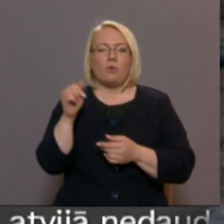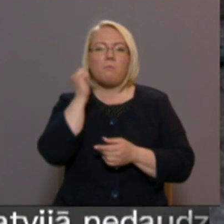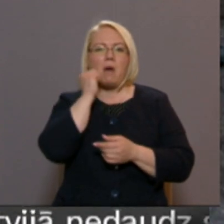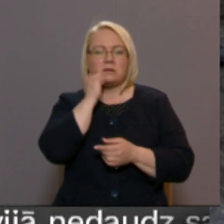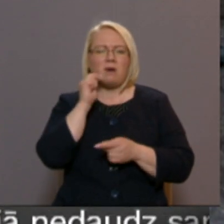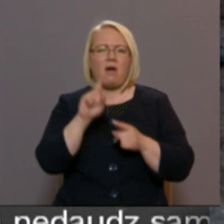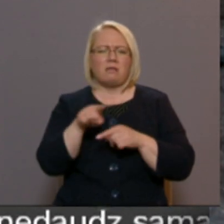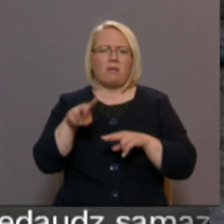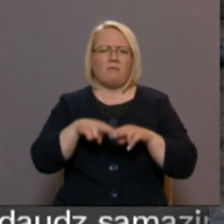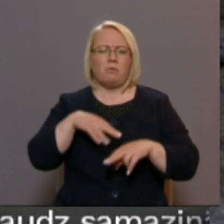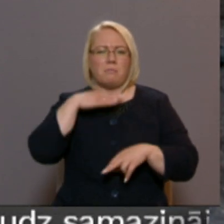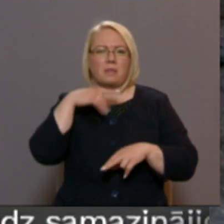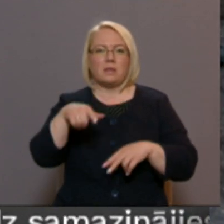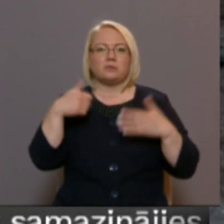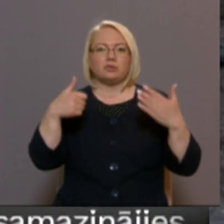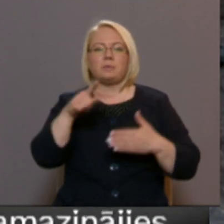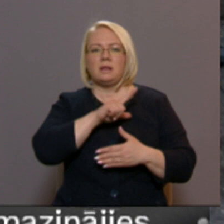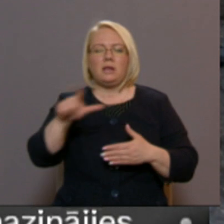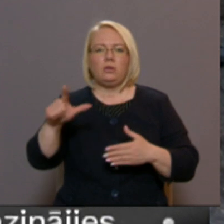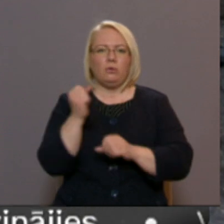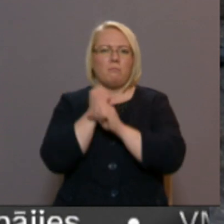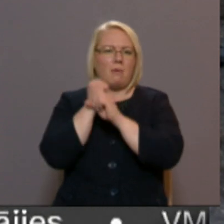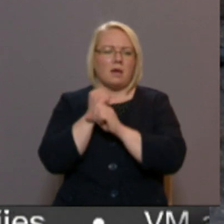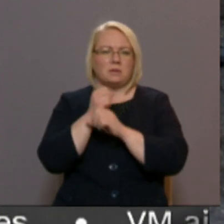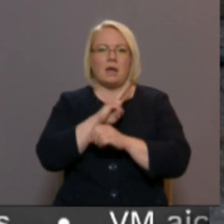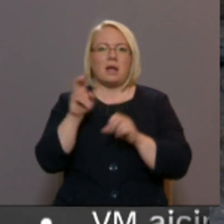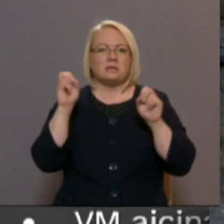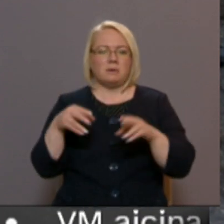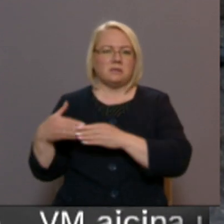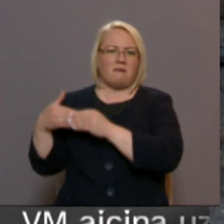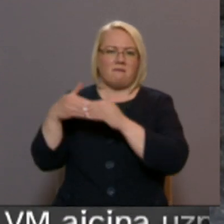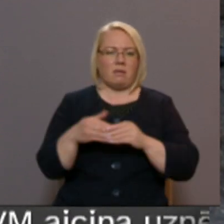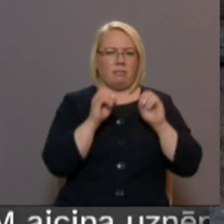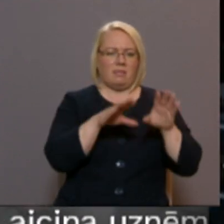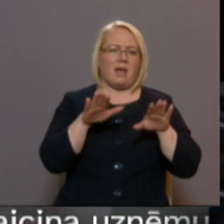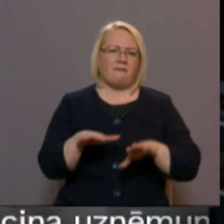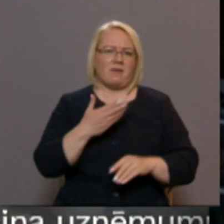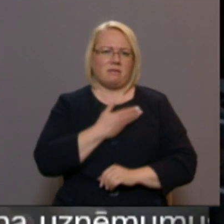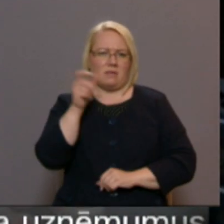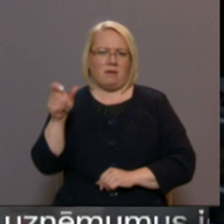pietiek. Tie ir 70 litru maisi, tos kāds vēt uz šeieni, droši vien vietējie.